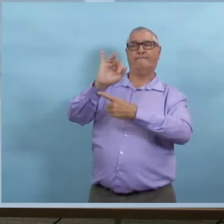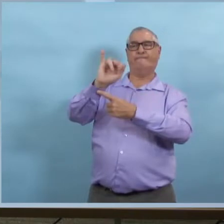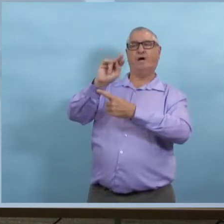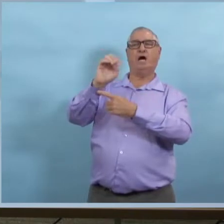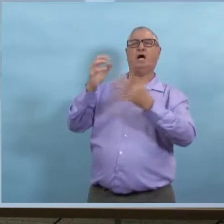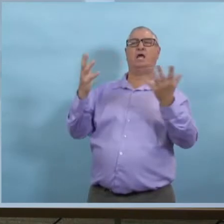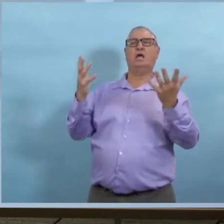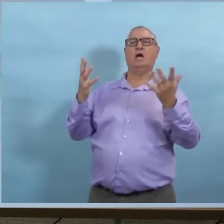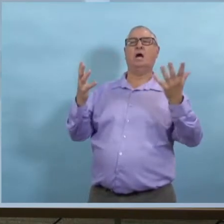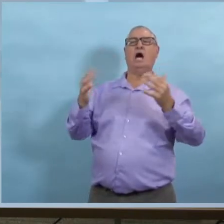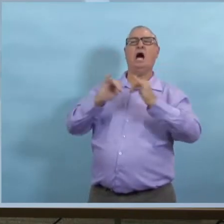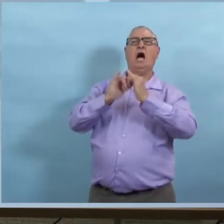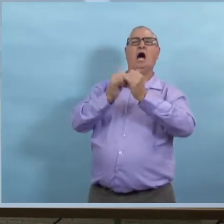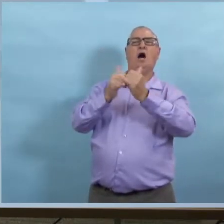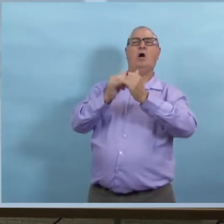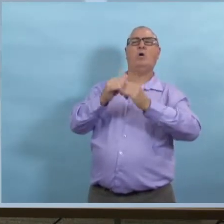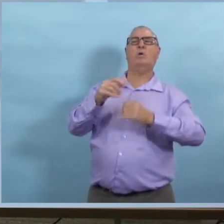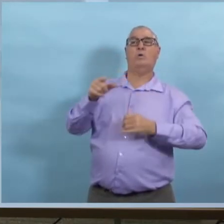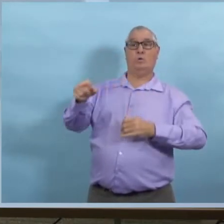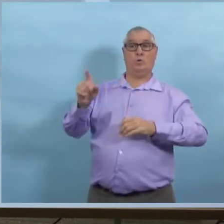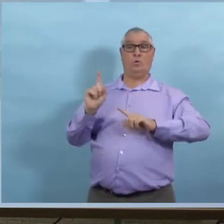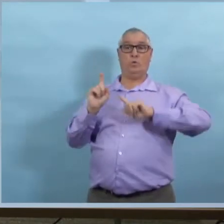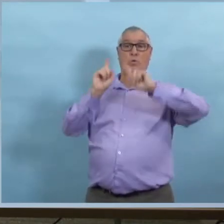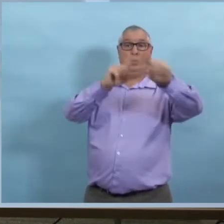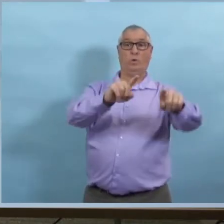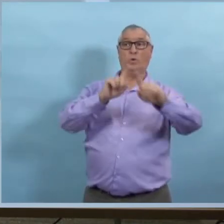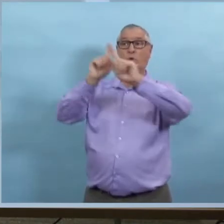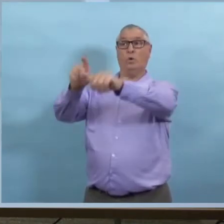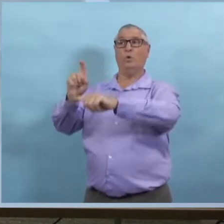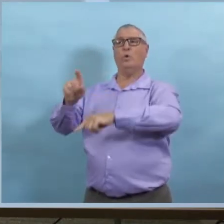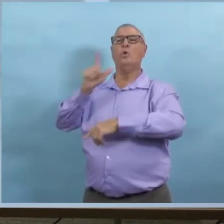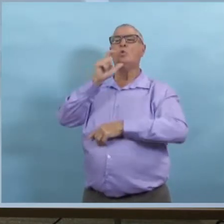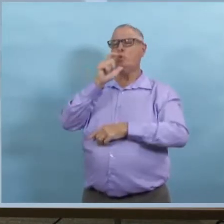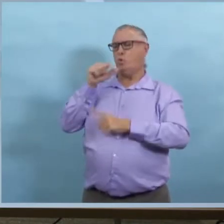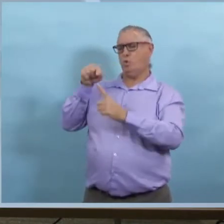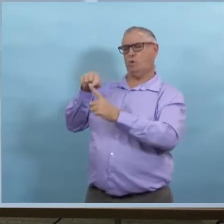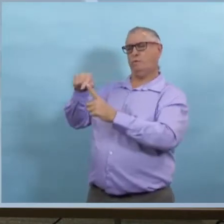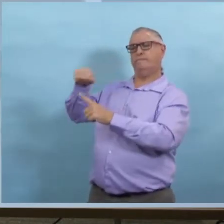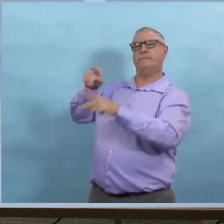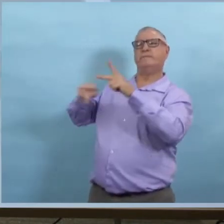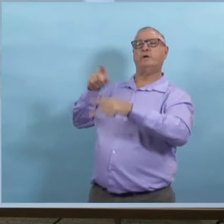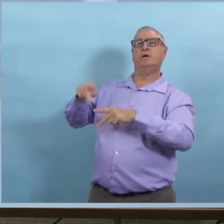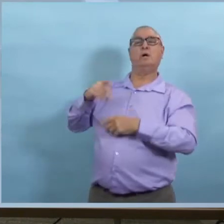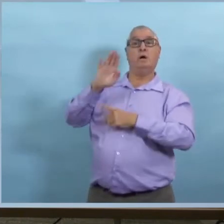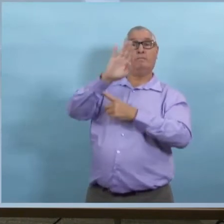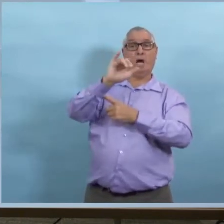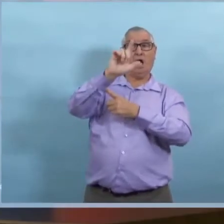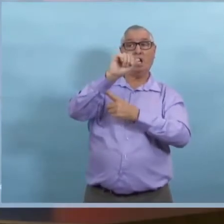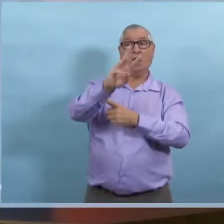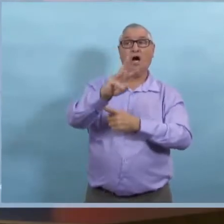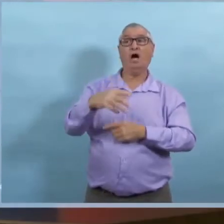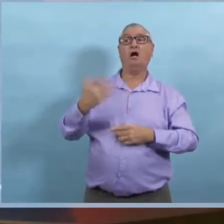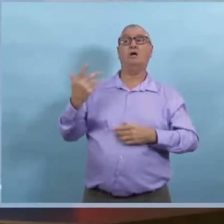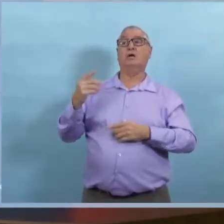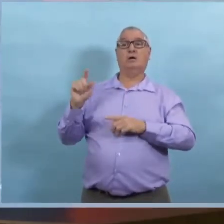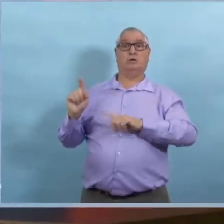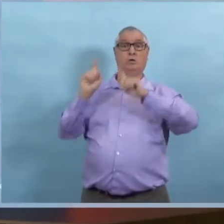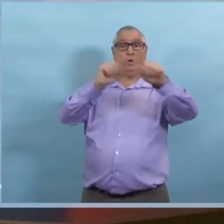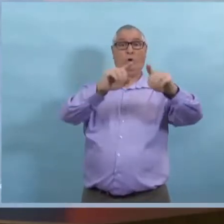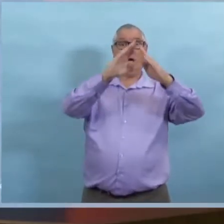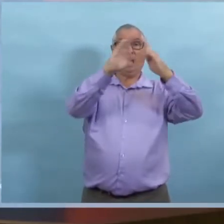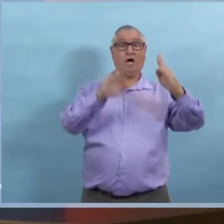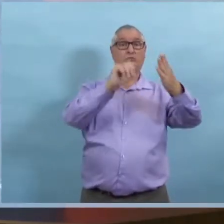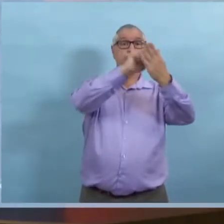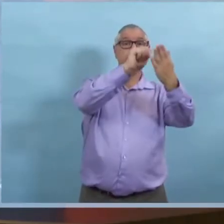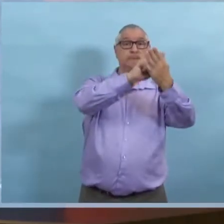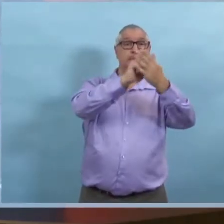Vous avez dit que vous allez peut-être augmenter les amendes que vous pouvez imposer. Je veux dire, est-ce que vous allez avoir des gens qui vont frapper à la porte des gens pour voir s